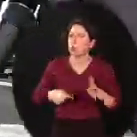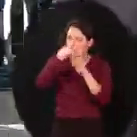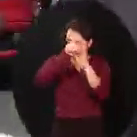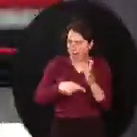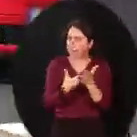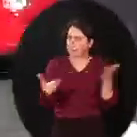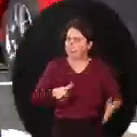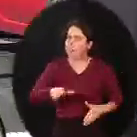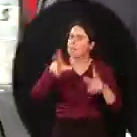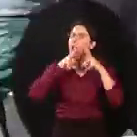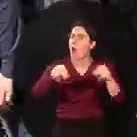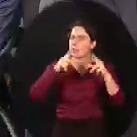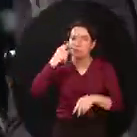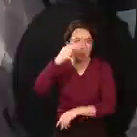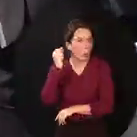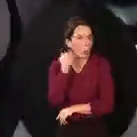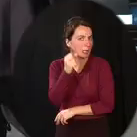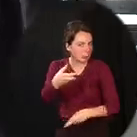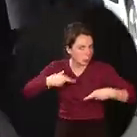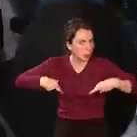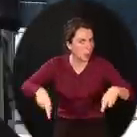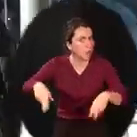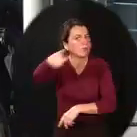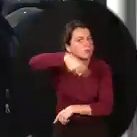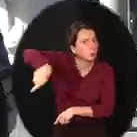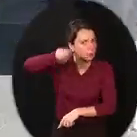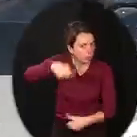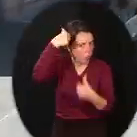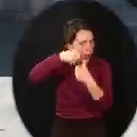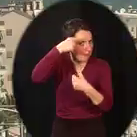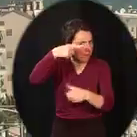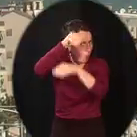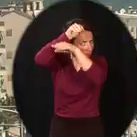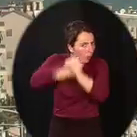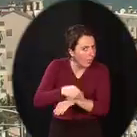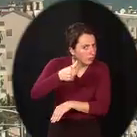Aladji et Ahmed appliquent chaque jour. Il faudra bien vous en souvenir pour rester en sécurité.